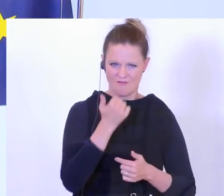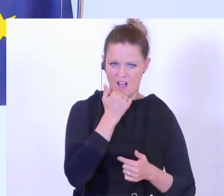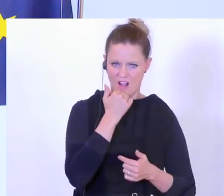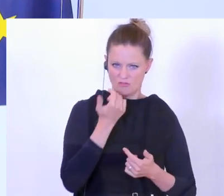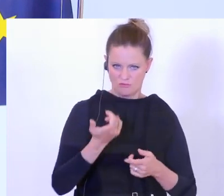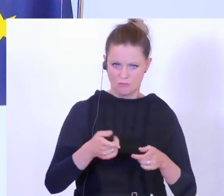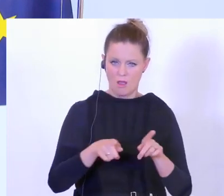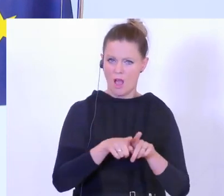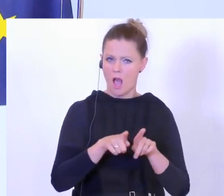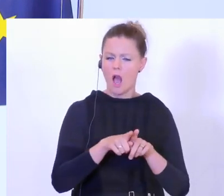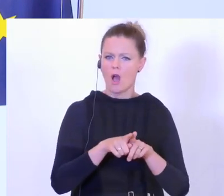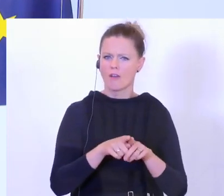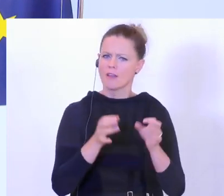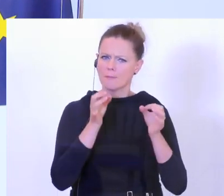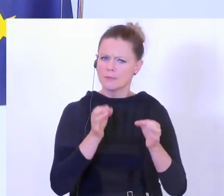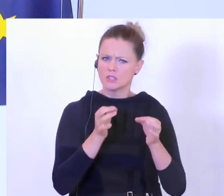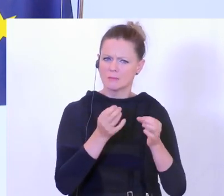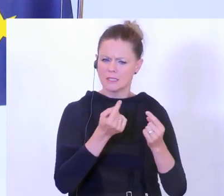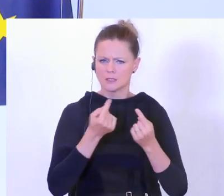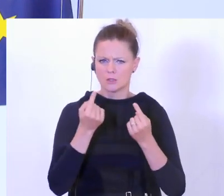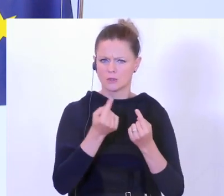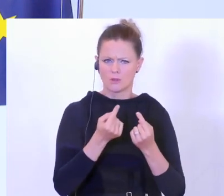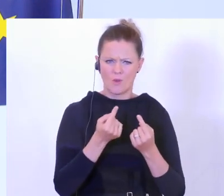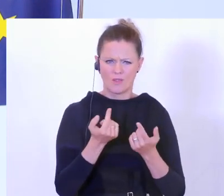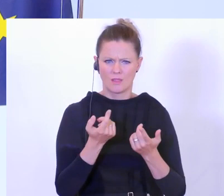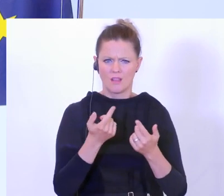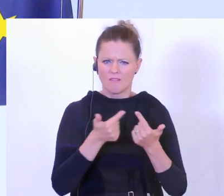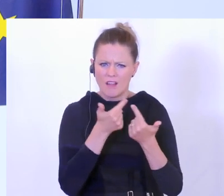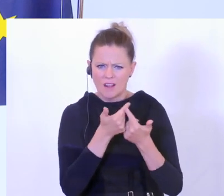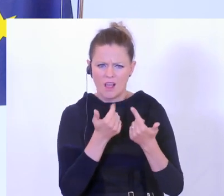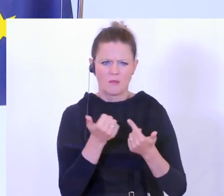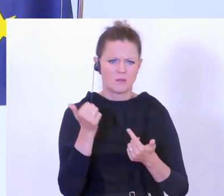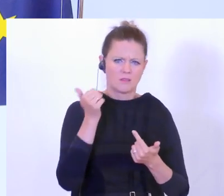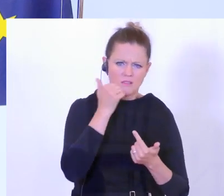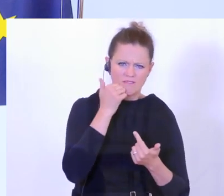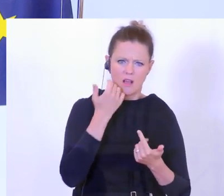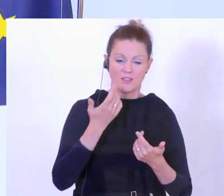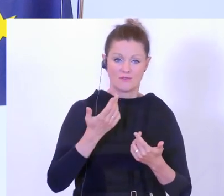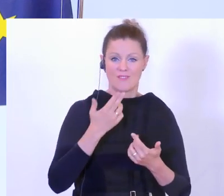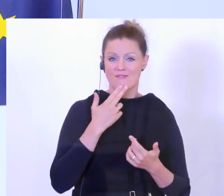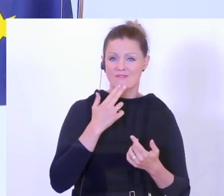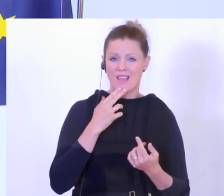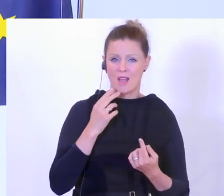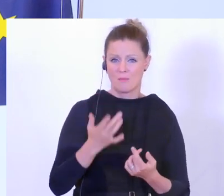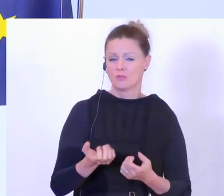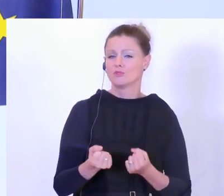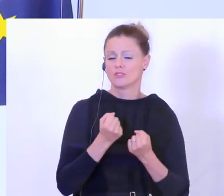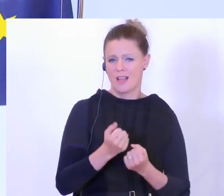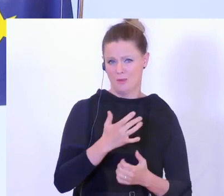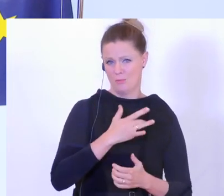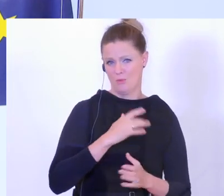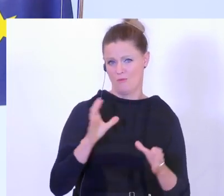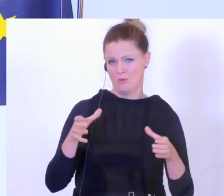von gewissen Umständen, die vor allem eine sehr vulnerable Gruppe, das sind unsere älteren Mitbürger und Mitbürgerinnen,